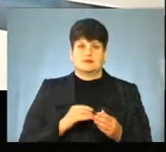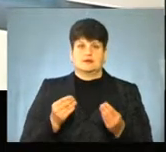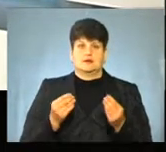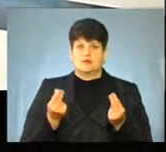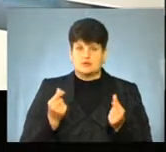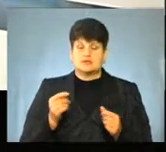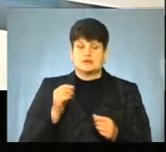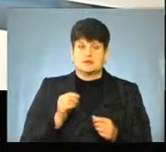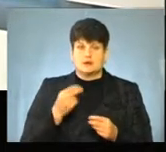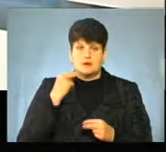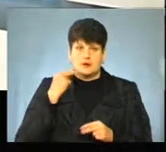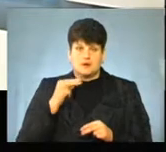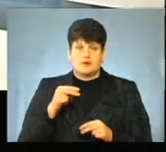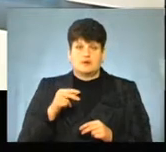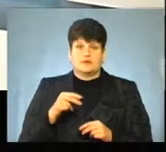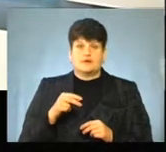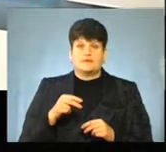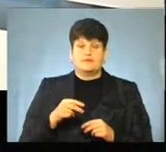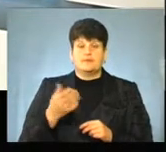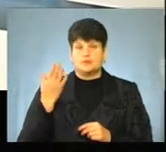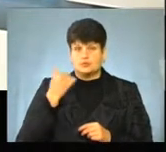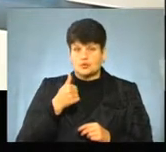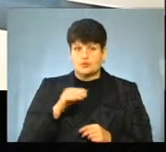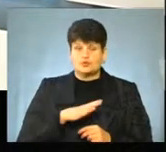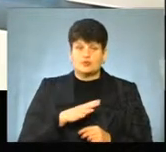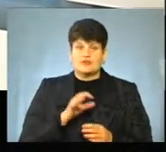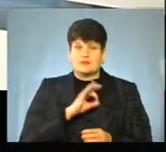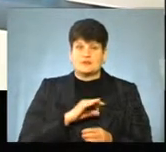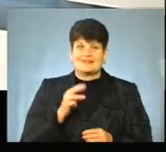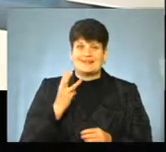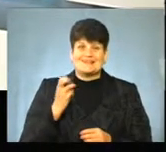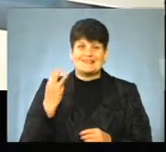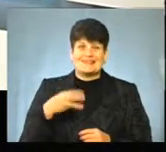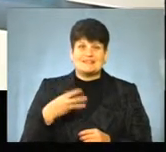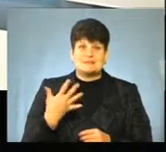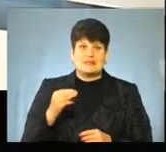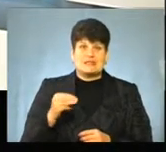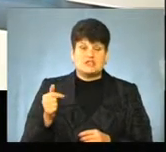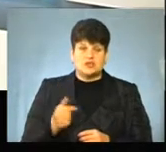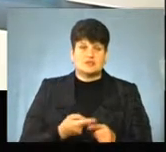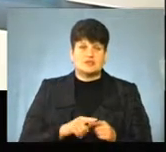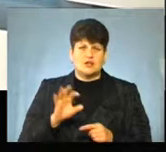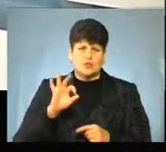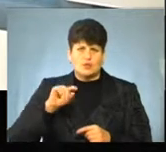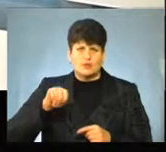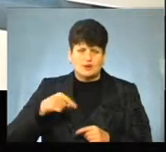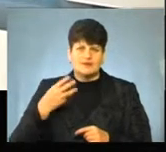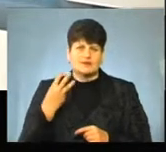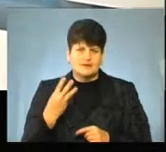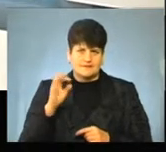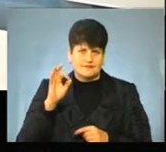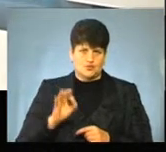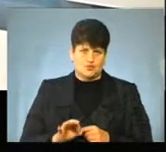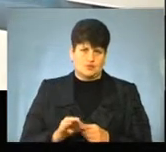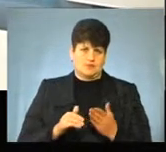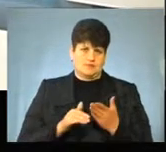2018 році було невикористаного всього лише 335 тисяч гривень, що складає 0,3%